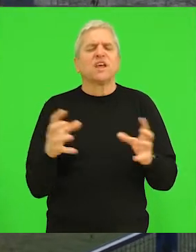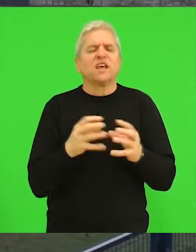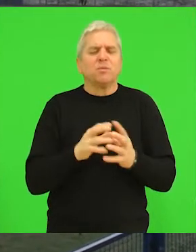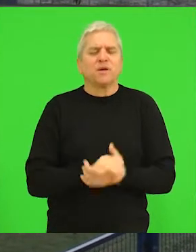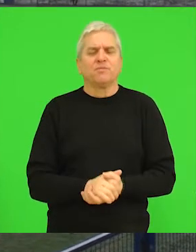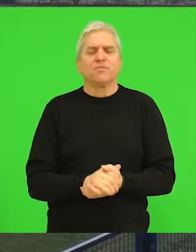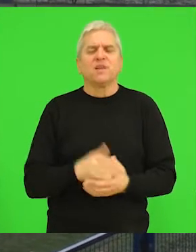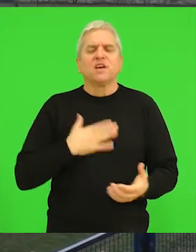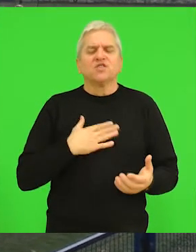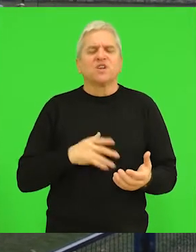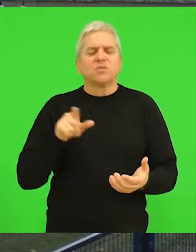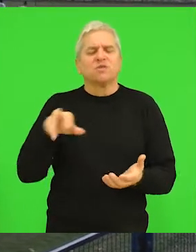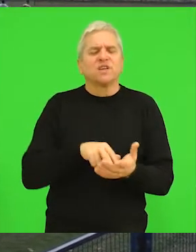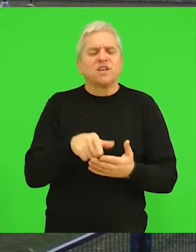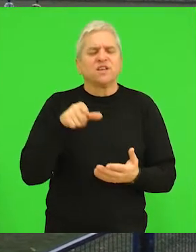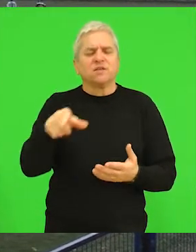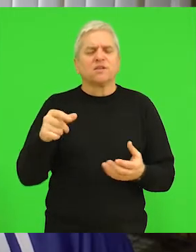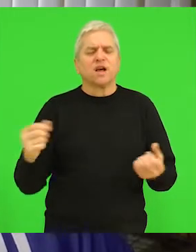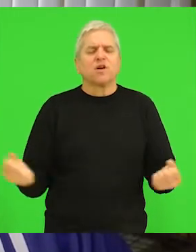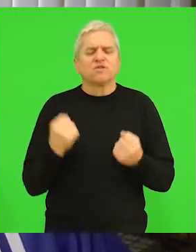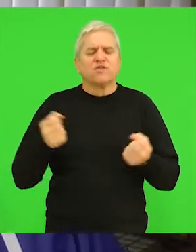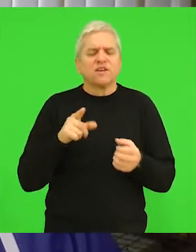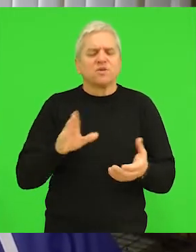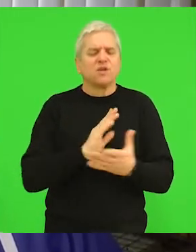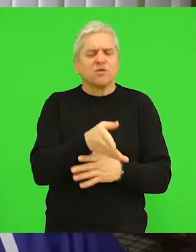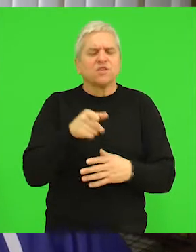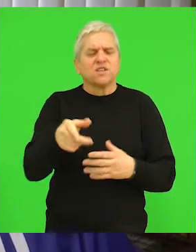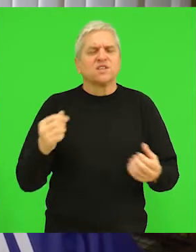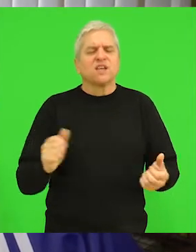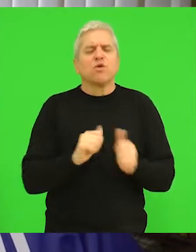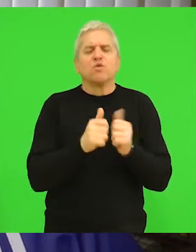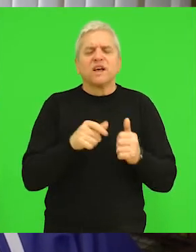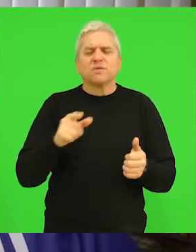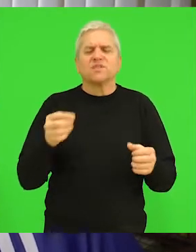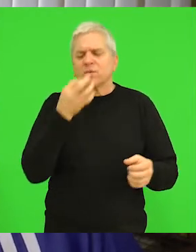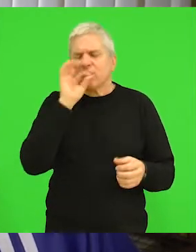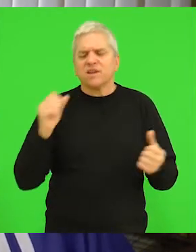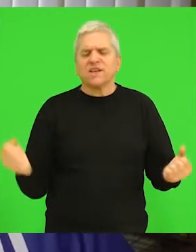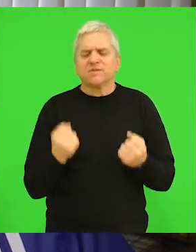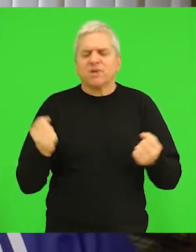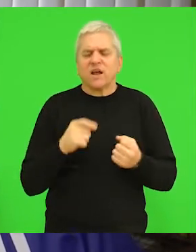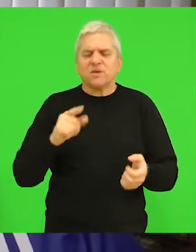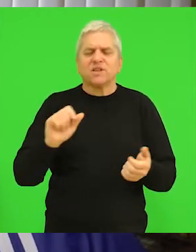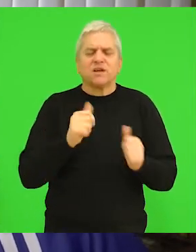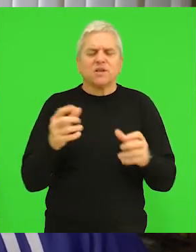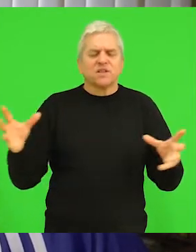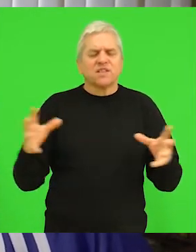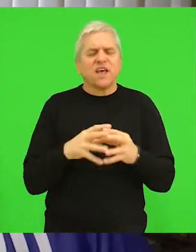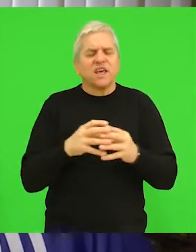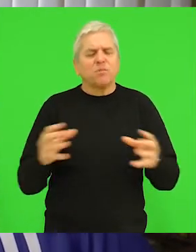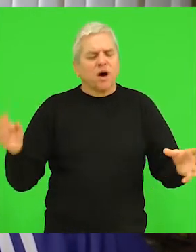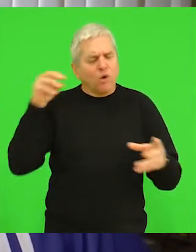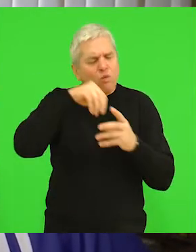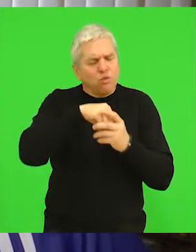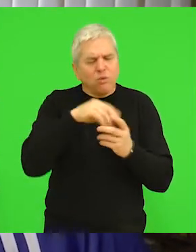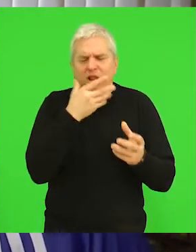protivničke ekipe težimo ka tome da se kroz ove pripreme i kroz ove utakmice što bolje spremimo da se ekipa uklopi i da to prvo